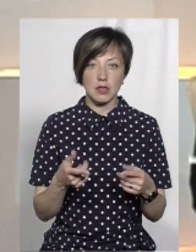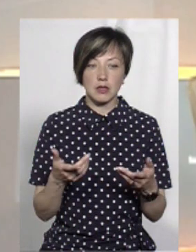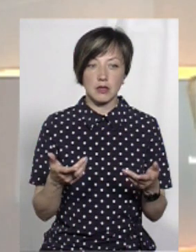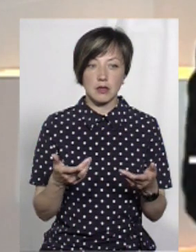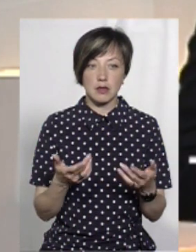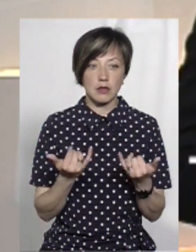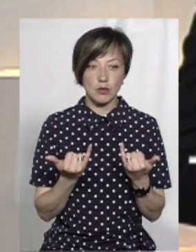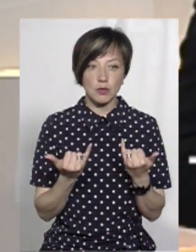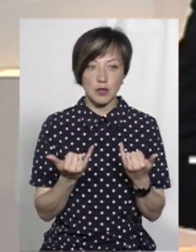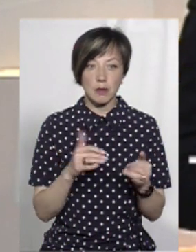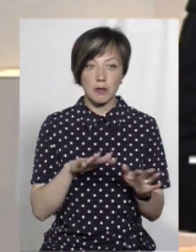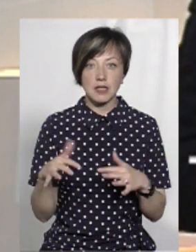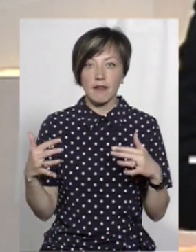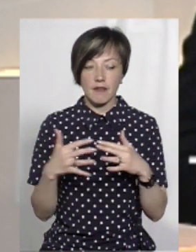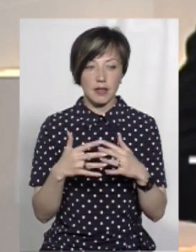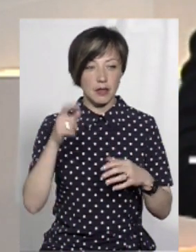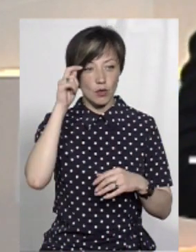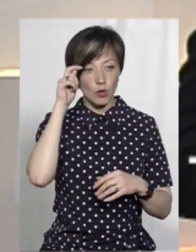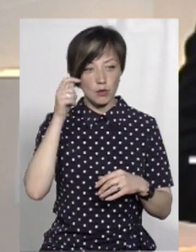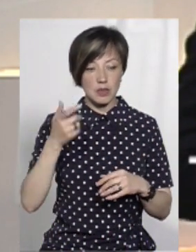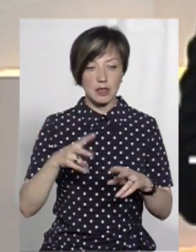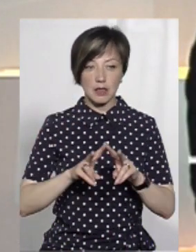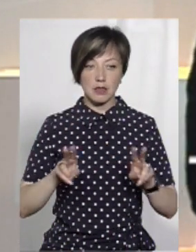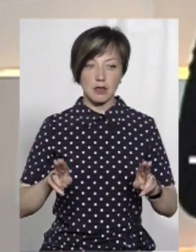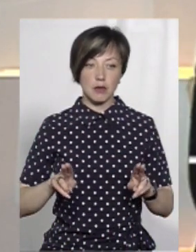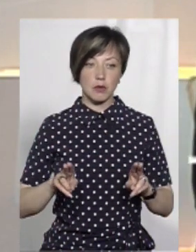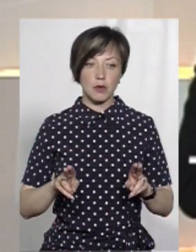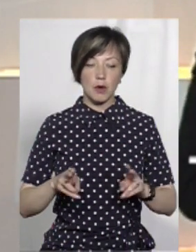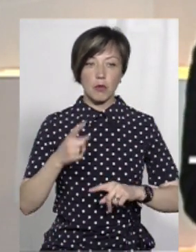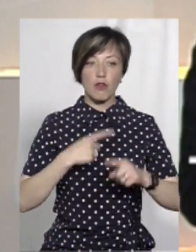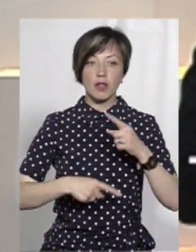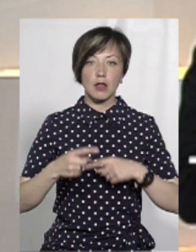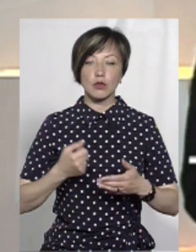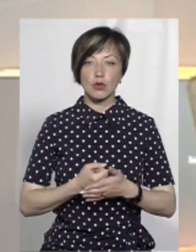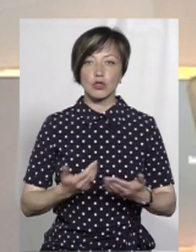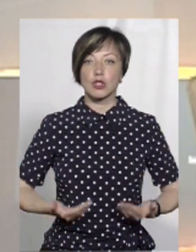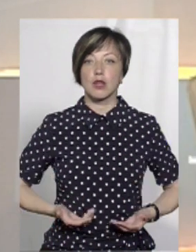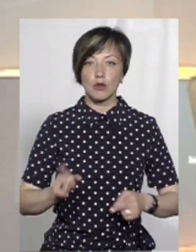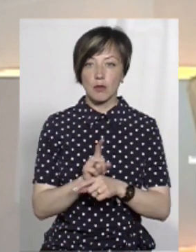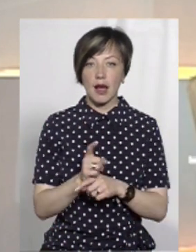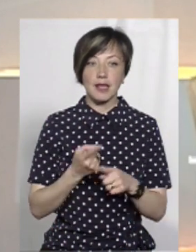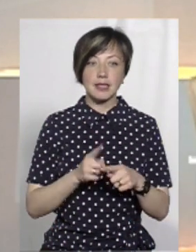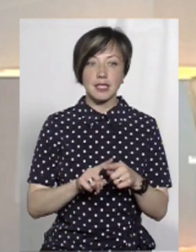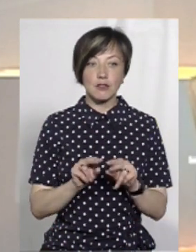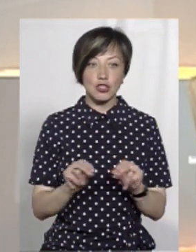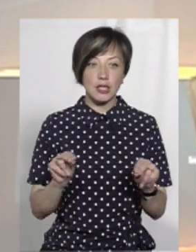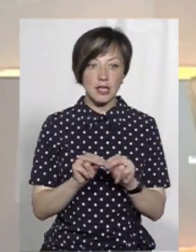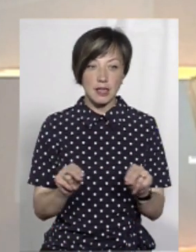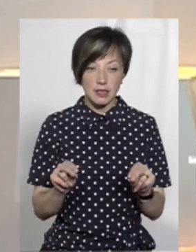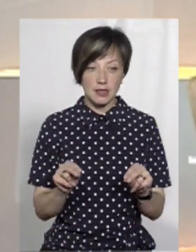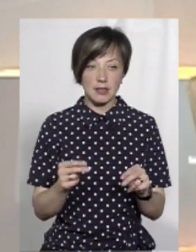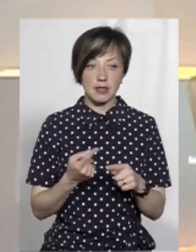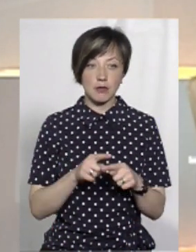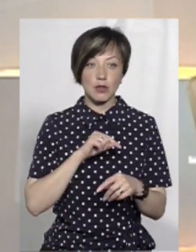реабілітаційний. Сьогодні, знаєте, після війни хлопців так само повертати до життя нормального, а це вчителі, це